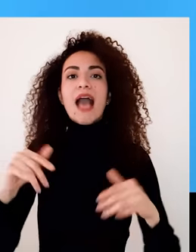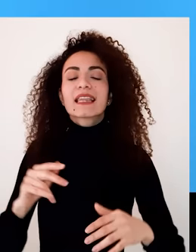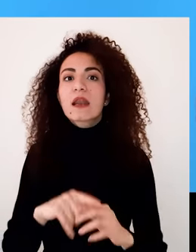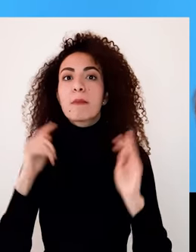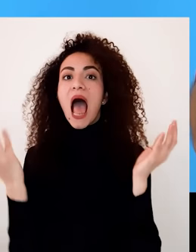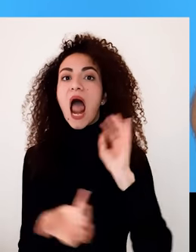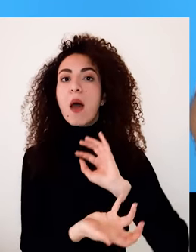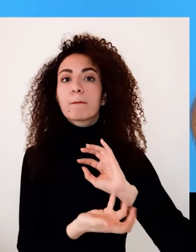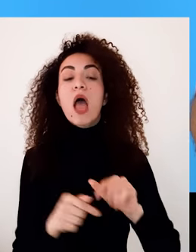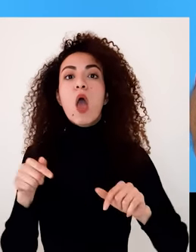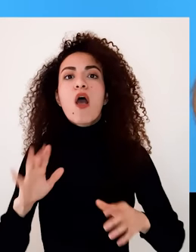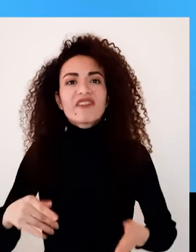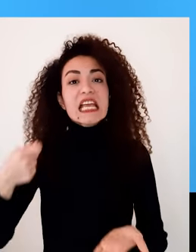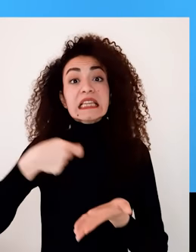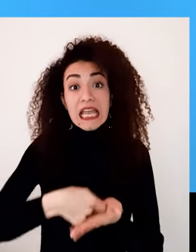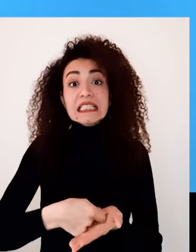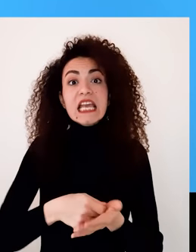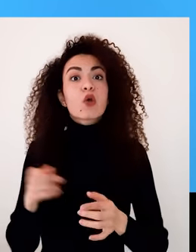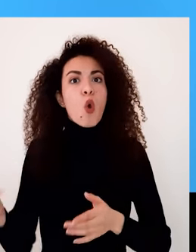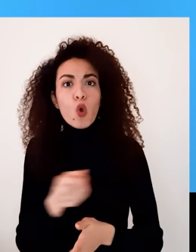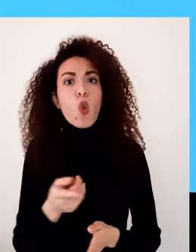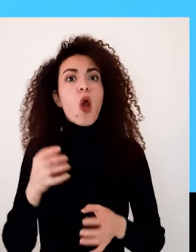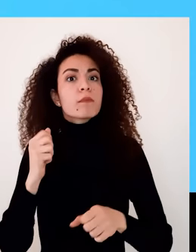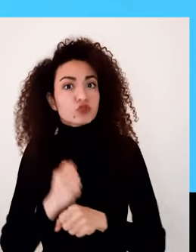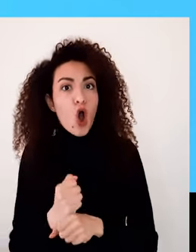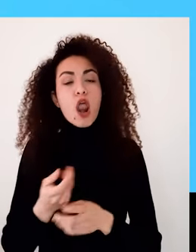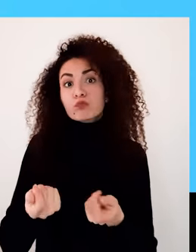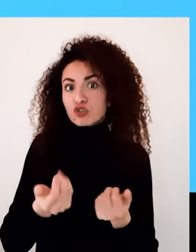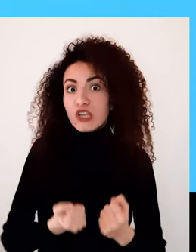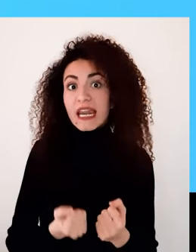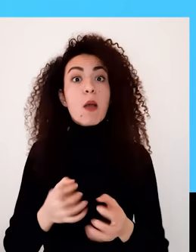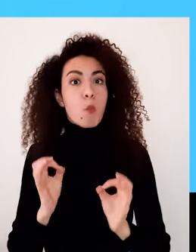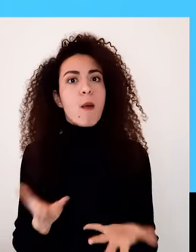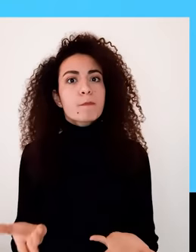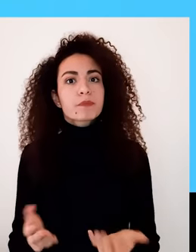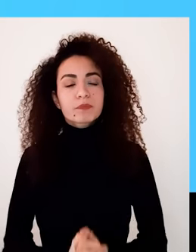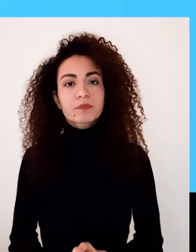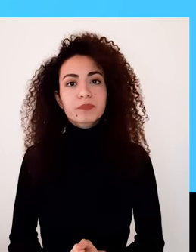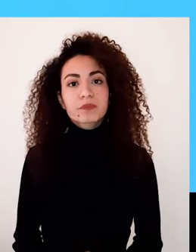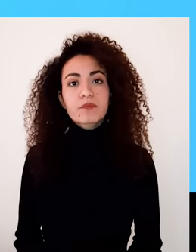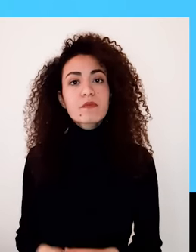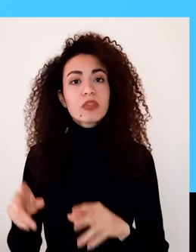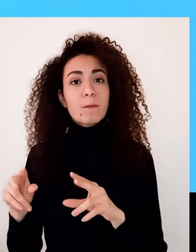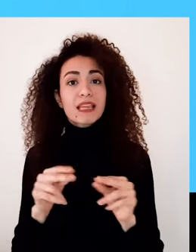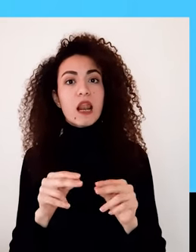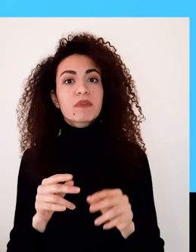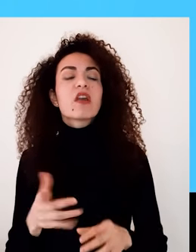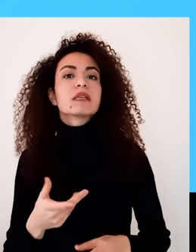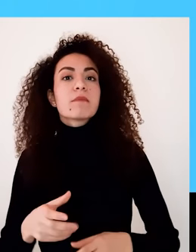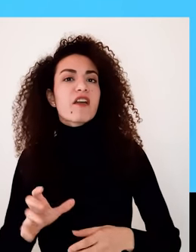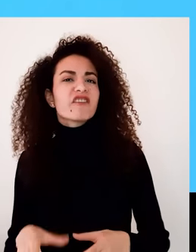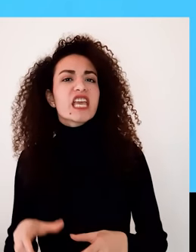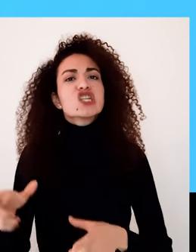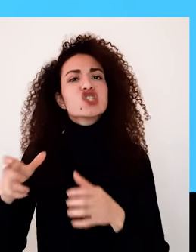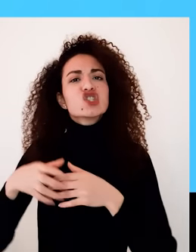بشكلوا قدرة شرائية بارزة وإنهم تأثيرون على رأي العام وبالقرن الـ 21 حيث أصبح المستهلك بيختار شراء مركي